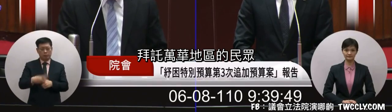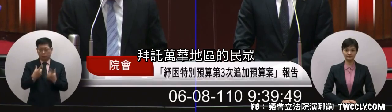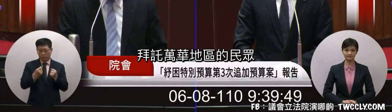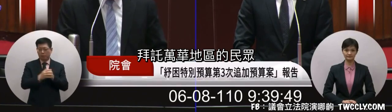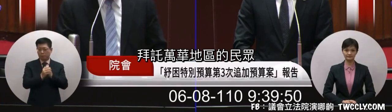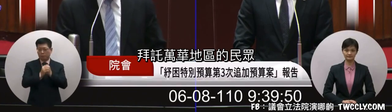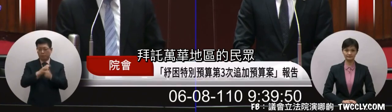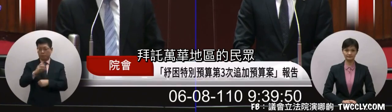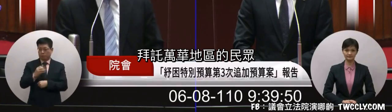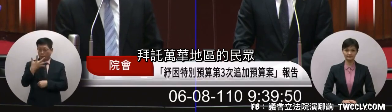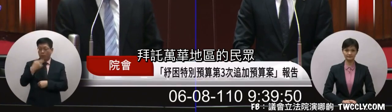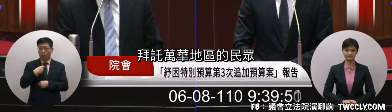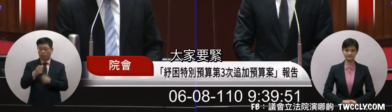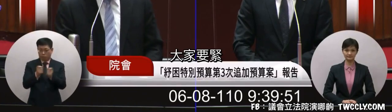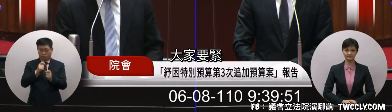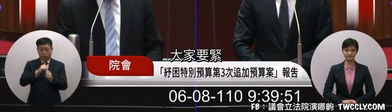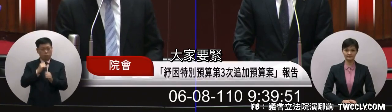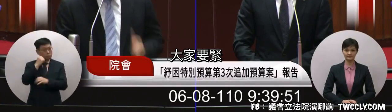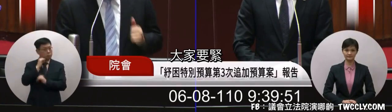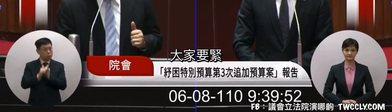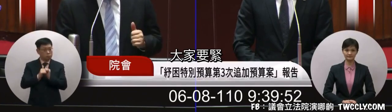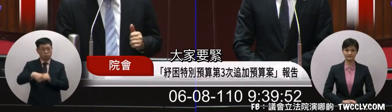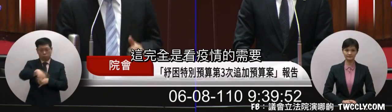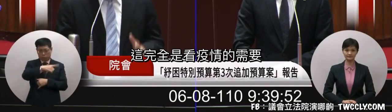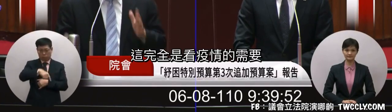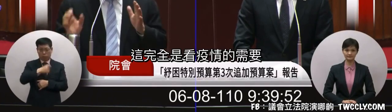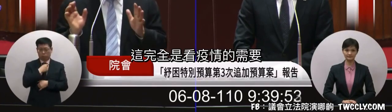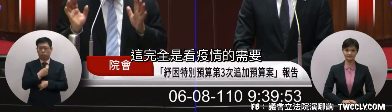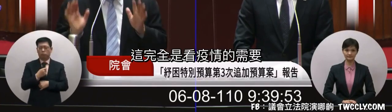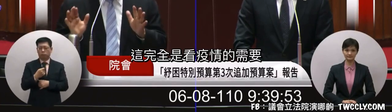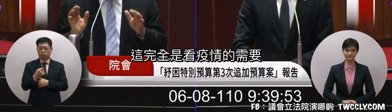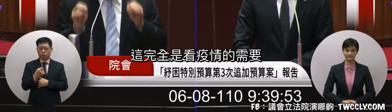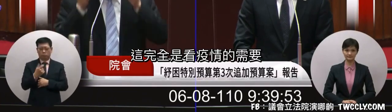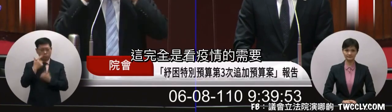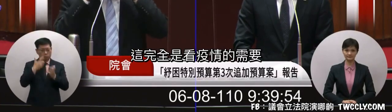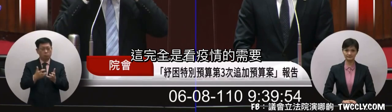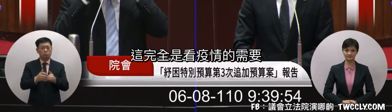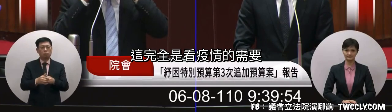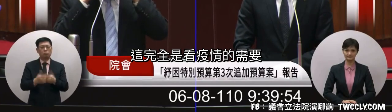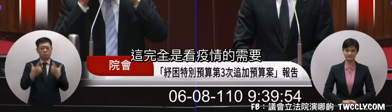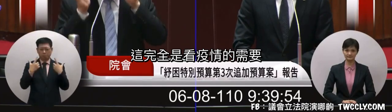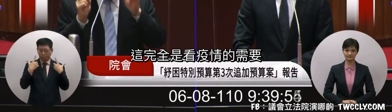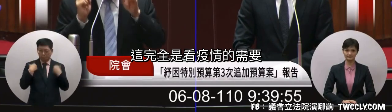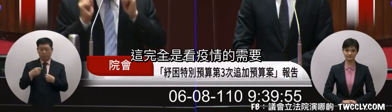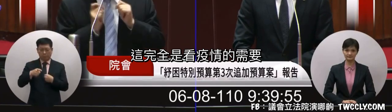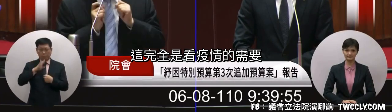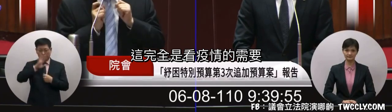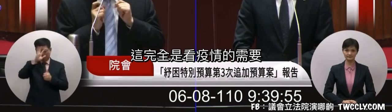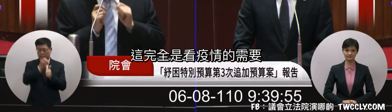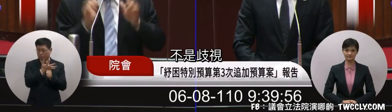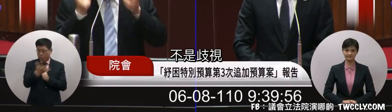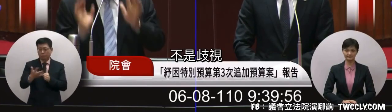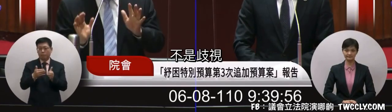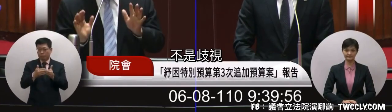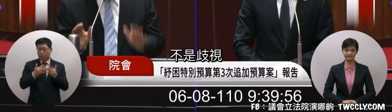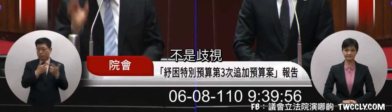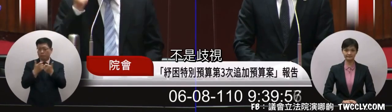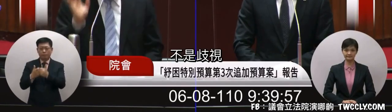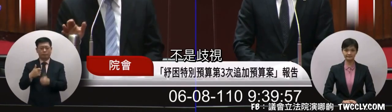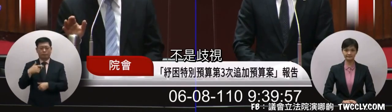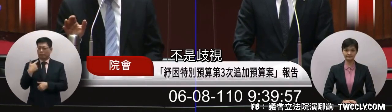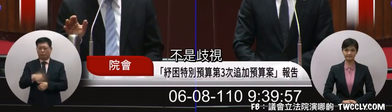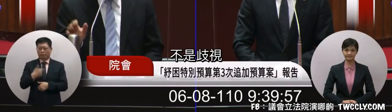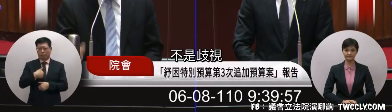託萬華地區民眾大家要緊這完全是看疫情的需要不是